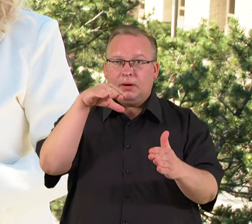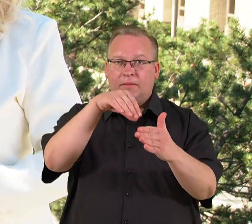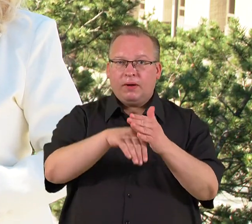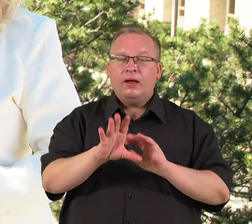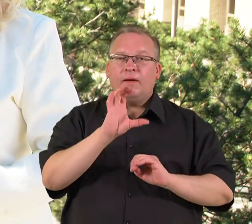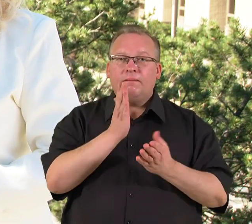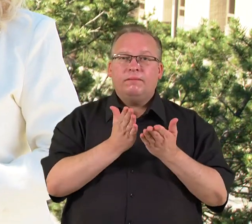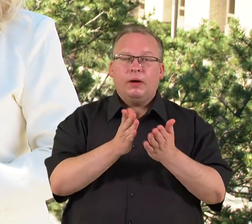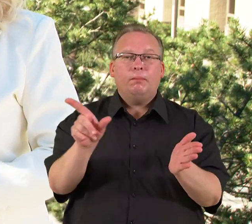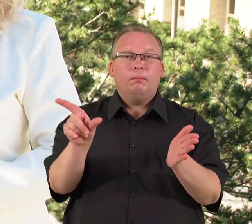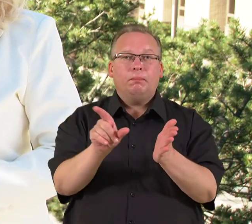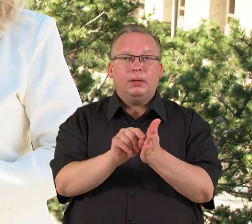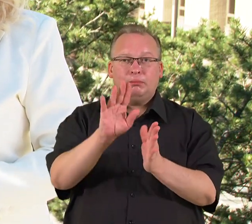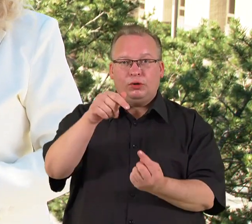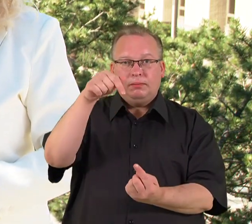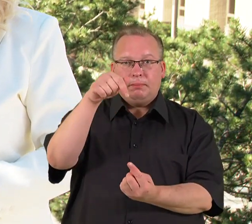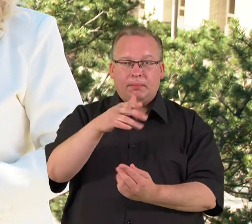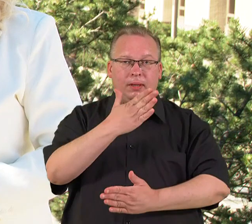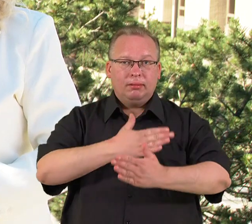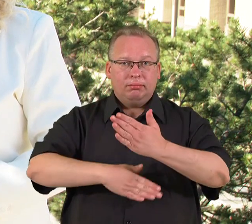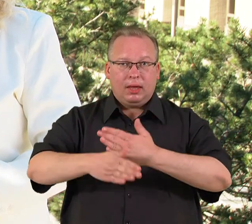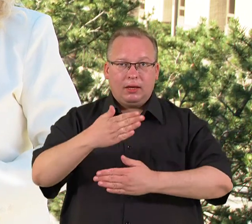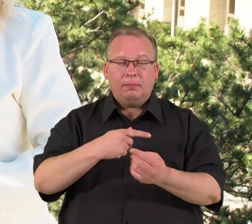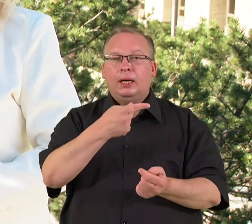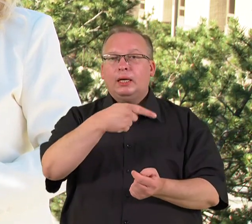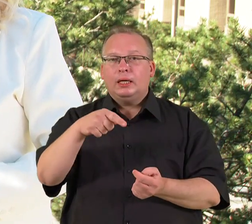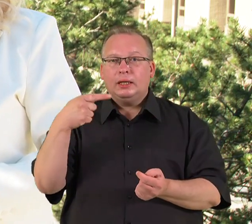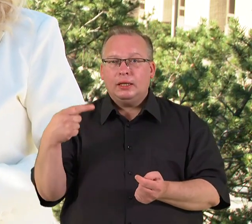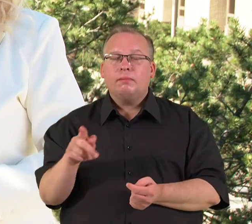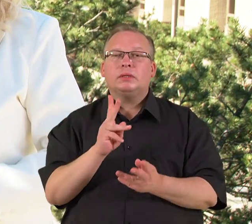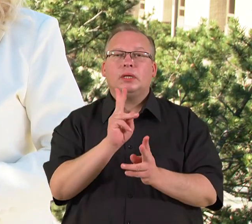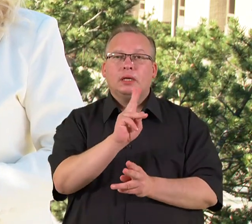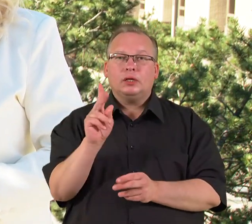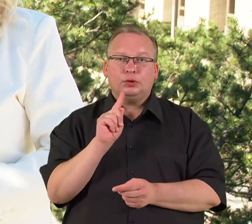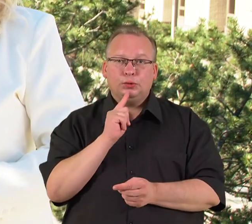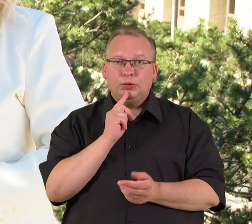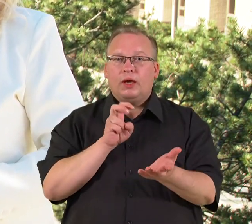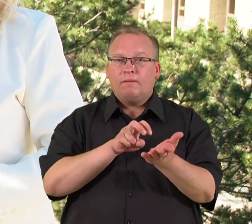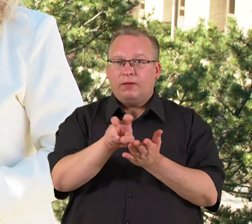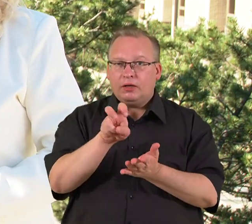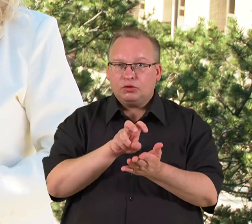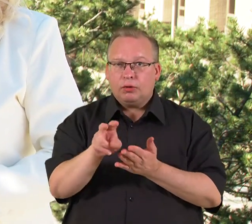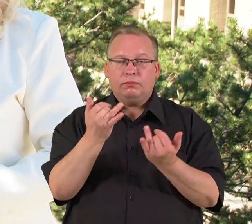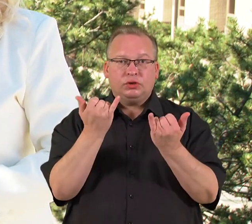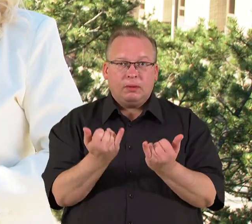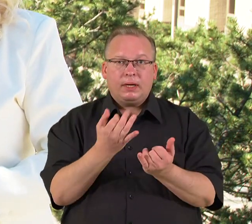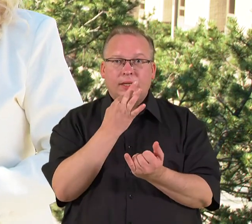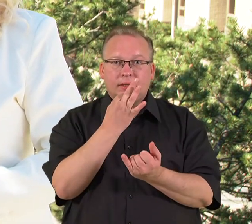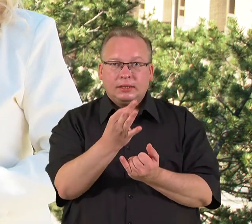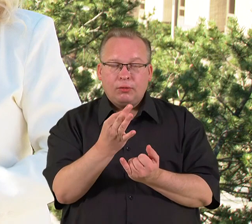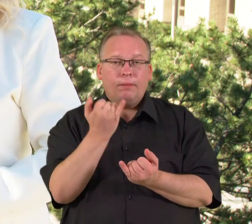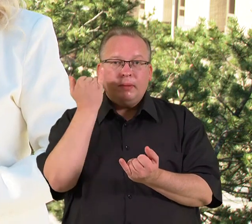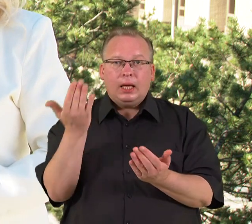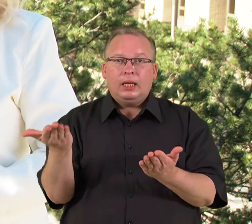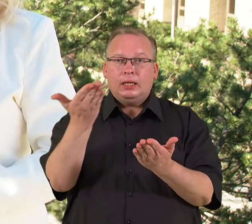vandenimis, privalės būti pritaikytos neįgaliesiems ir kitiems riboto judumo asmenims. Šiuo metu, kaip sako inicijatoriai,